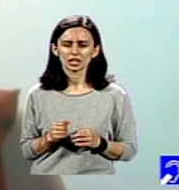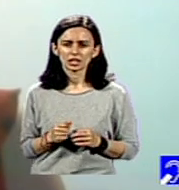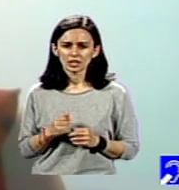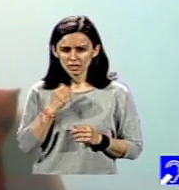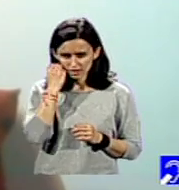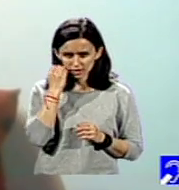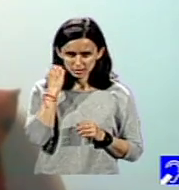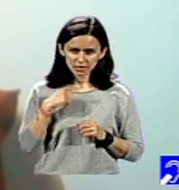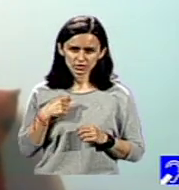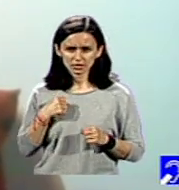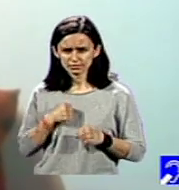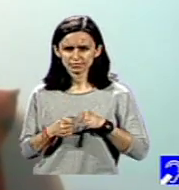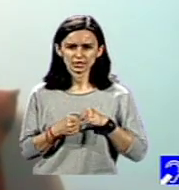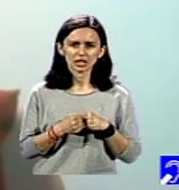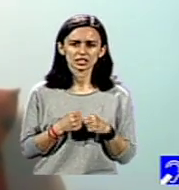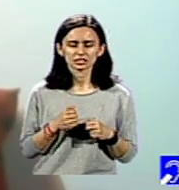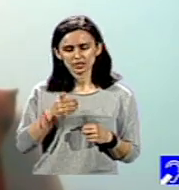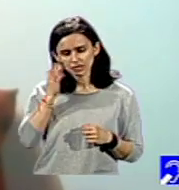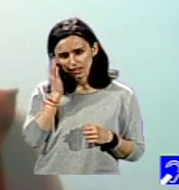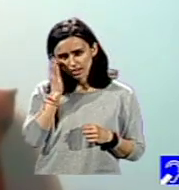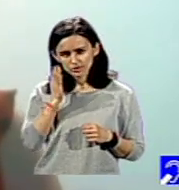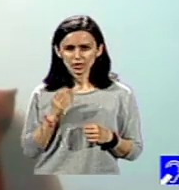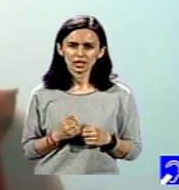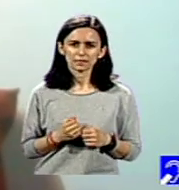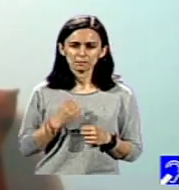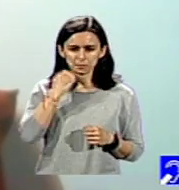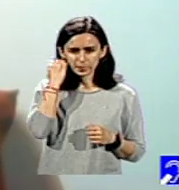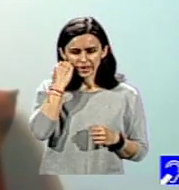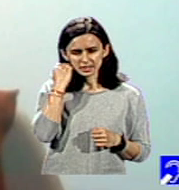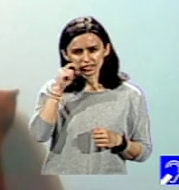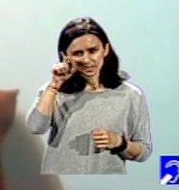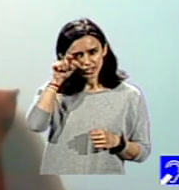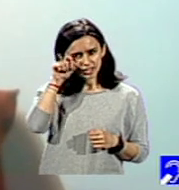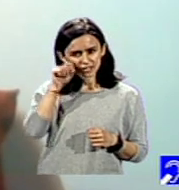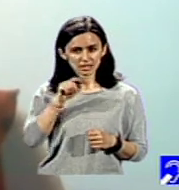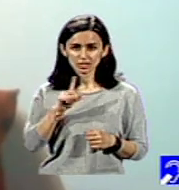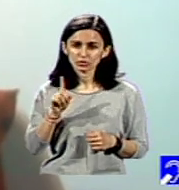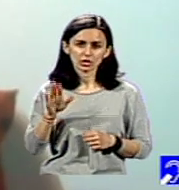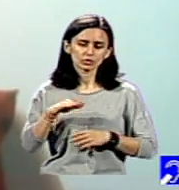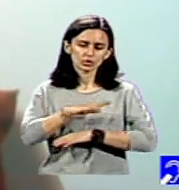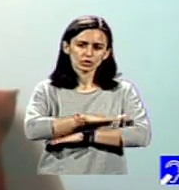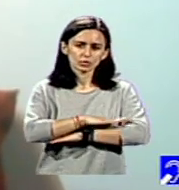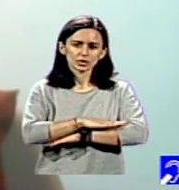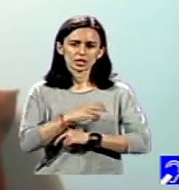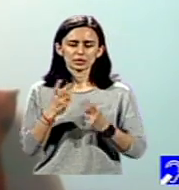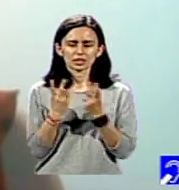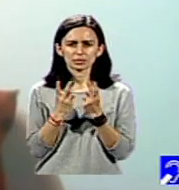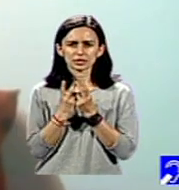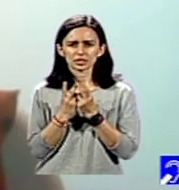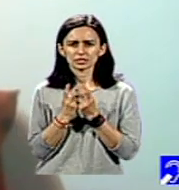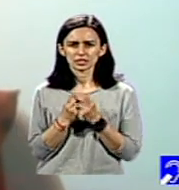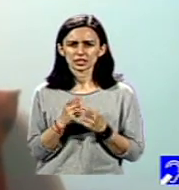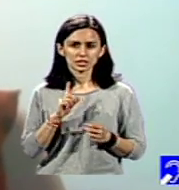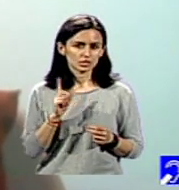agresivi la școală, când se va considera că nu au un comportament potrivit, nu vor mai putea fi